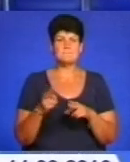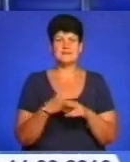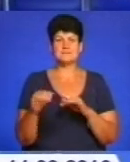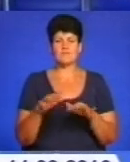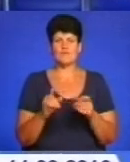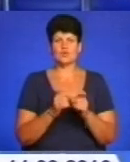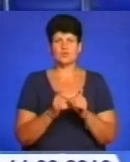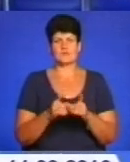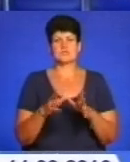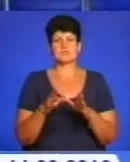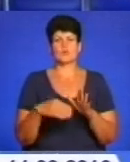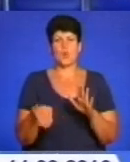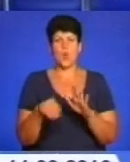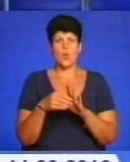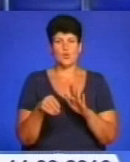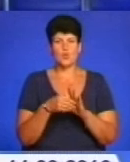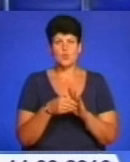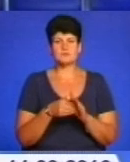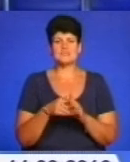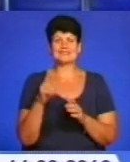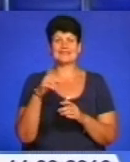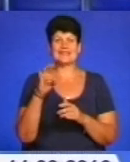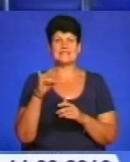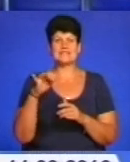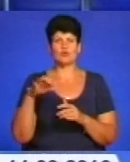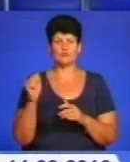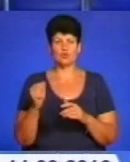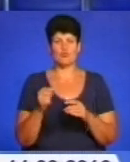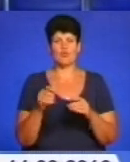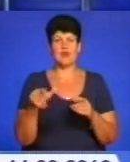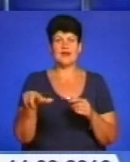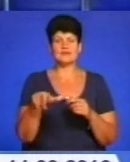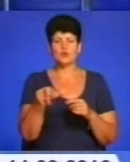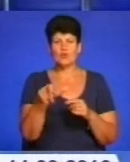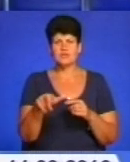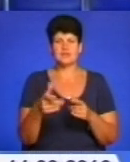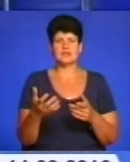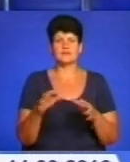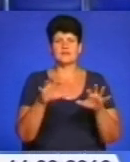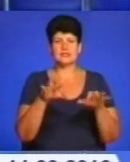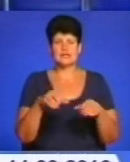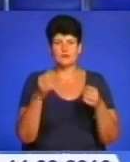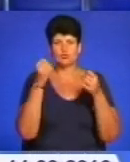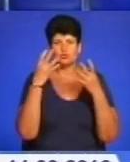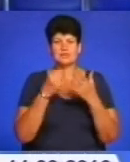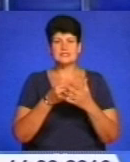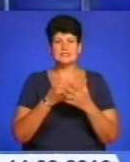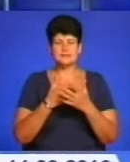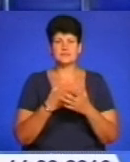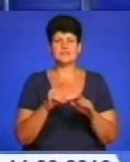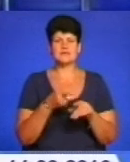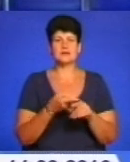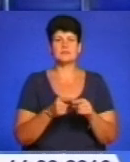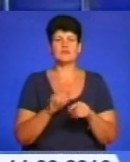корупцією, нелегальний видобуток надр у Дістровському каньйоні та розкрадання культурних цінностей. З кількома фактами звернулися до